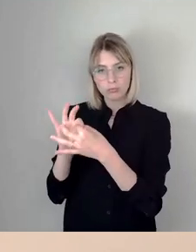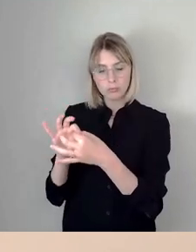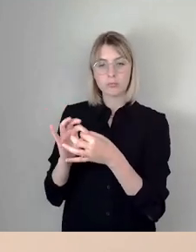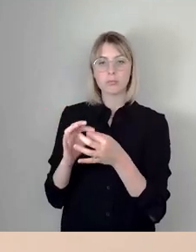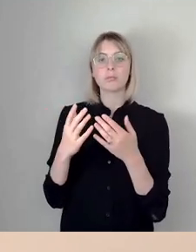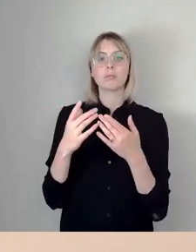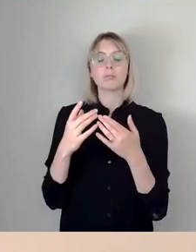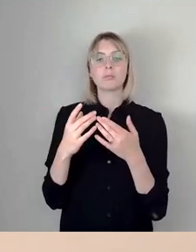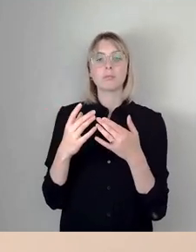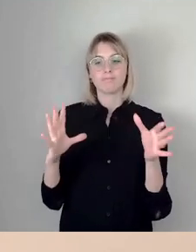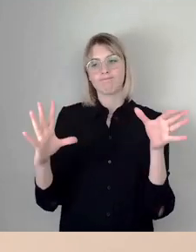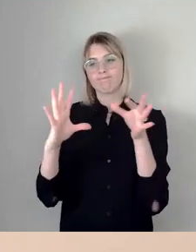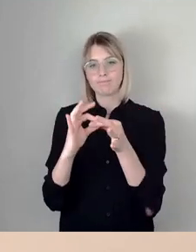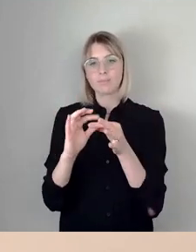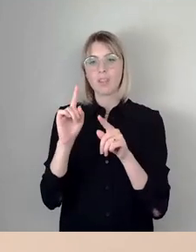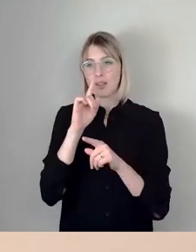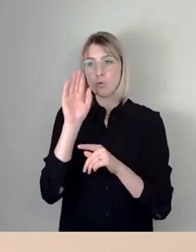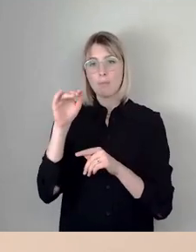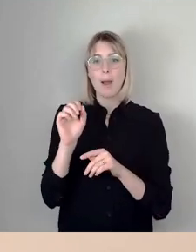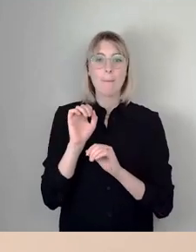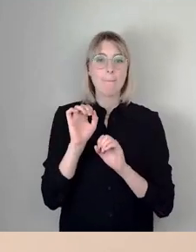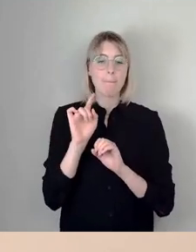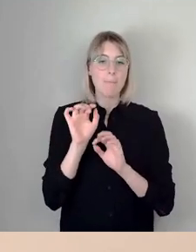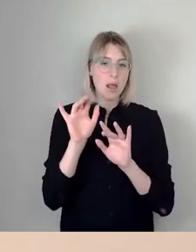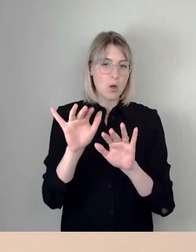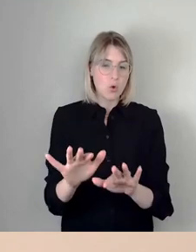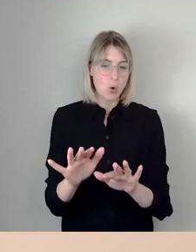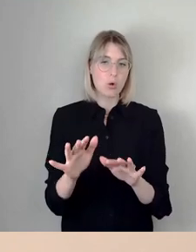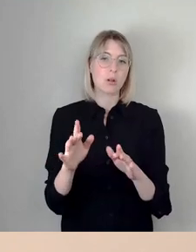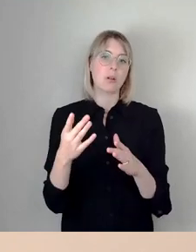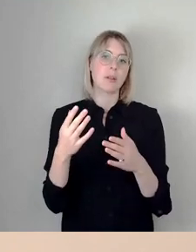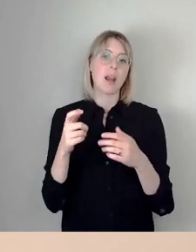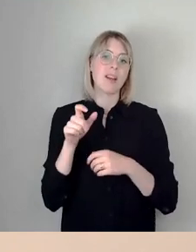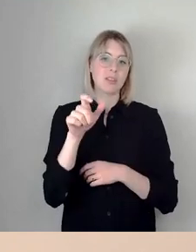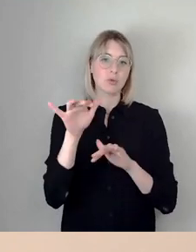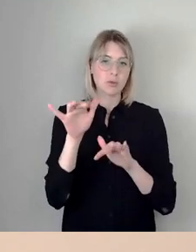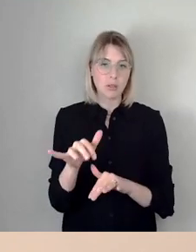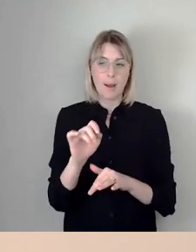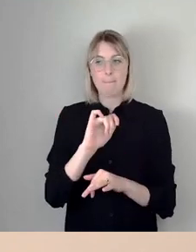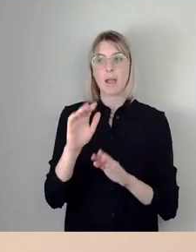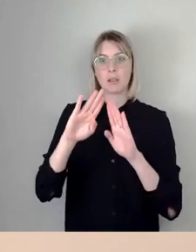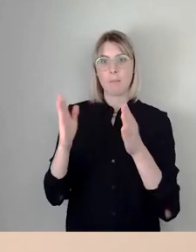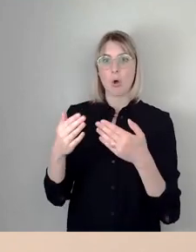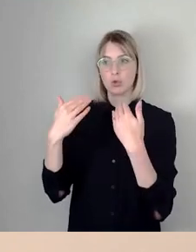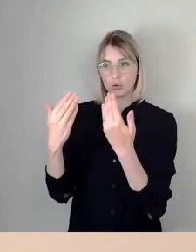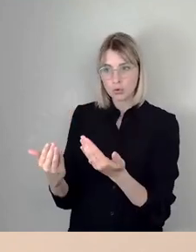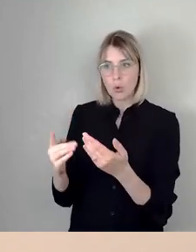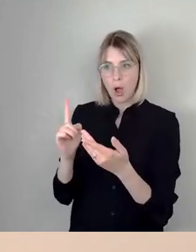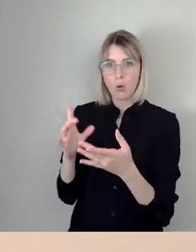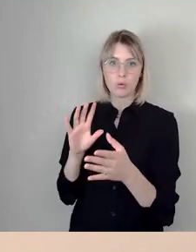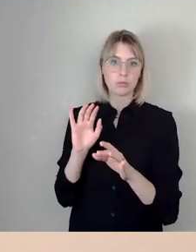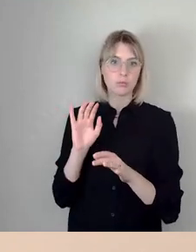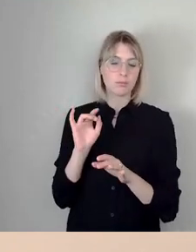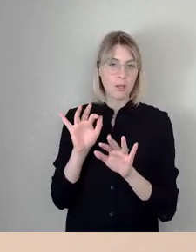wenn Sie über eine Million Investitionen haben, und das sind ja bei den meisten Gebäuden der Fall, sowieso auf den Tisch, sprich zur